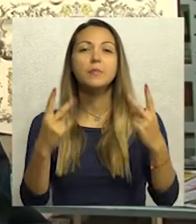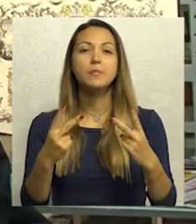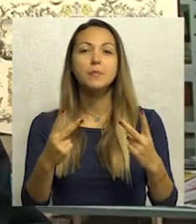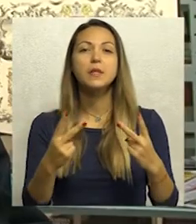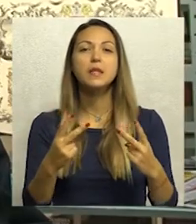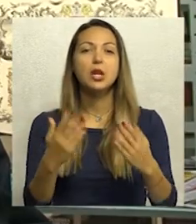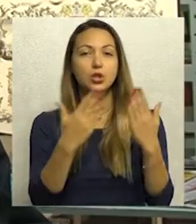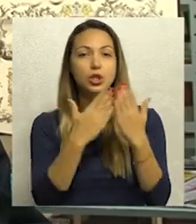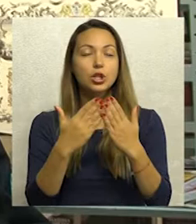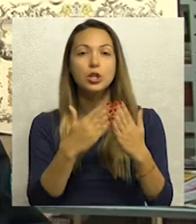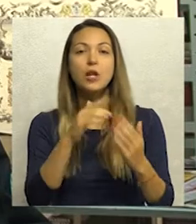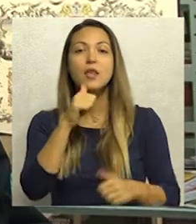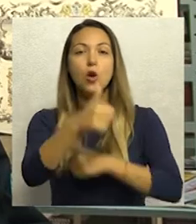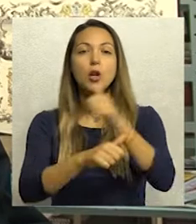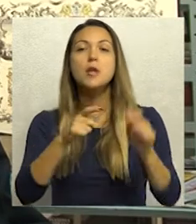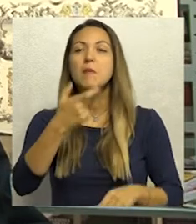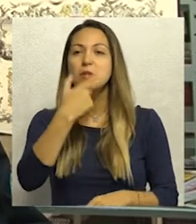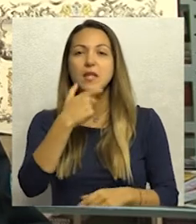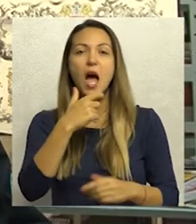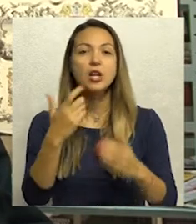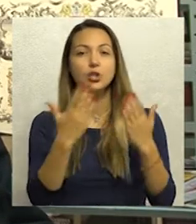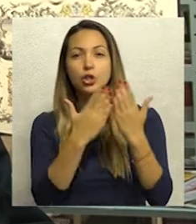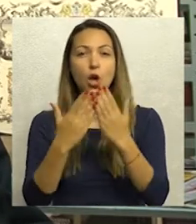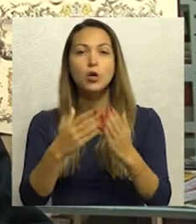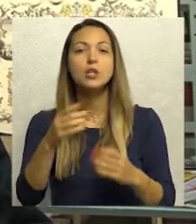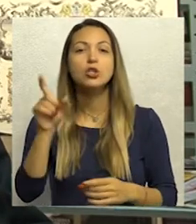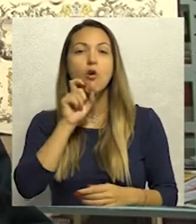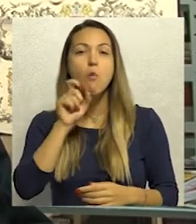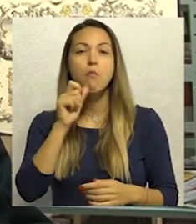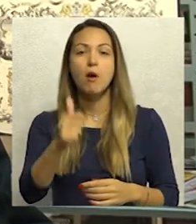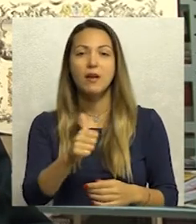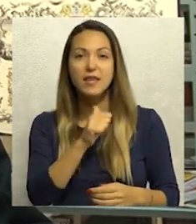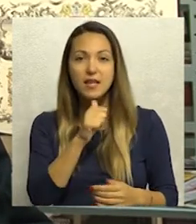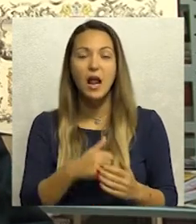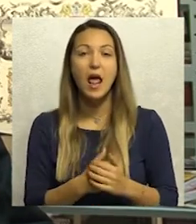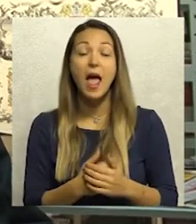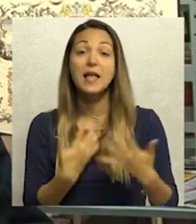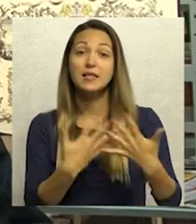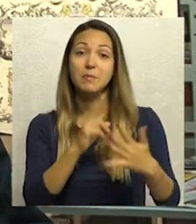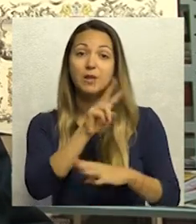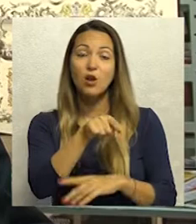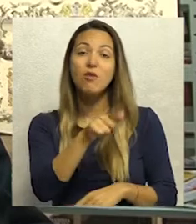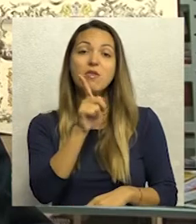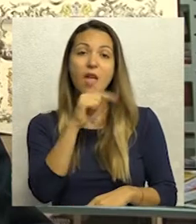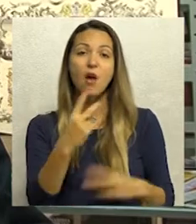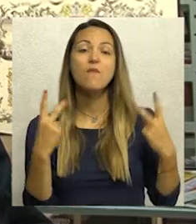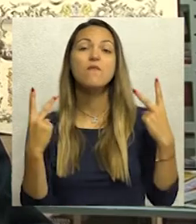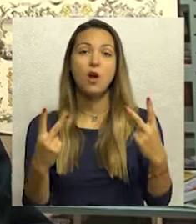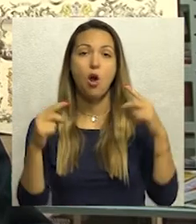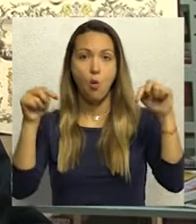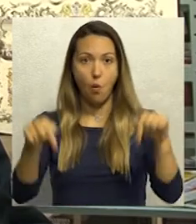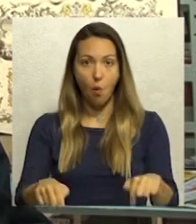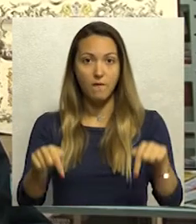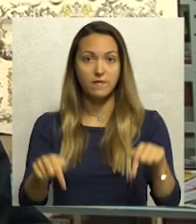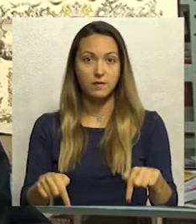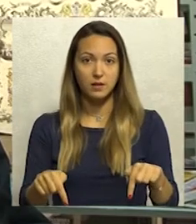čitaonice, ono u Somboru, Irigu i tako dalje, ali, za Svečane Karlovačke je to veoma bitno, jer ovde je, ovo također je ekskluzivan